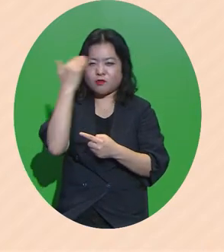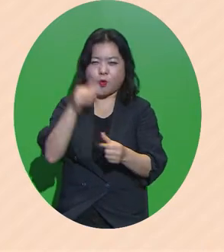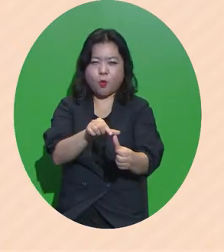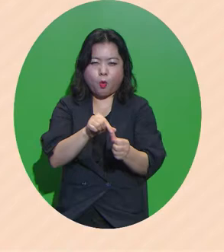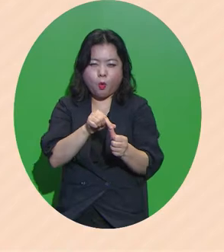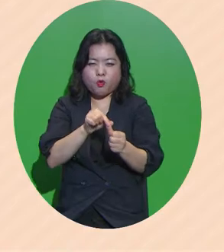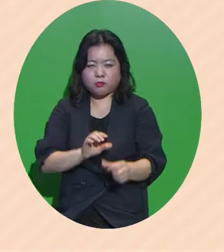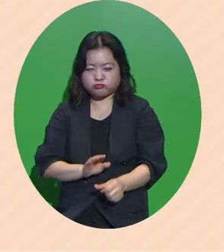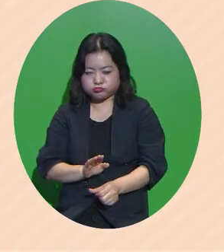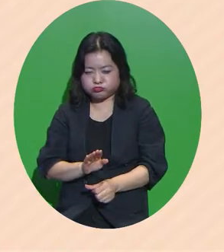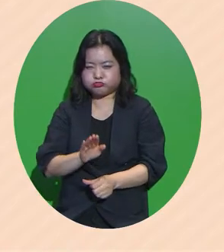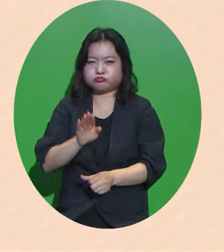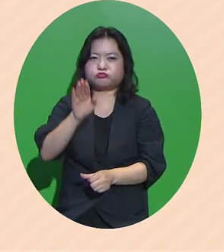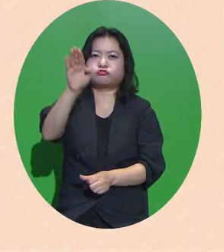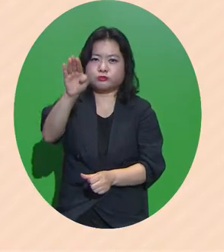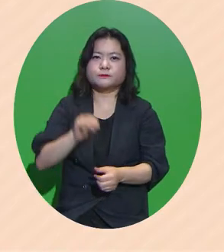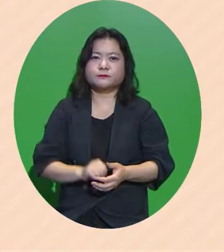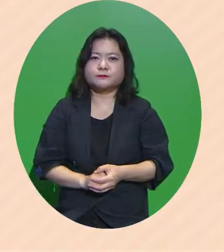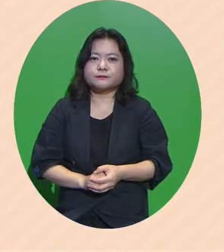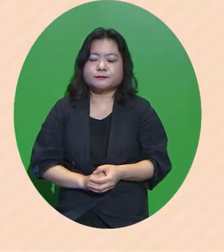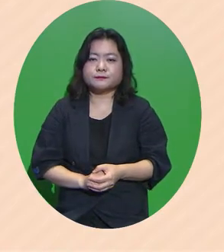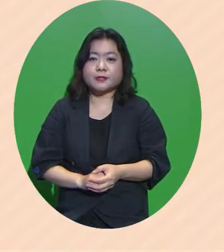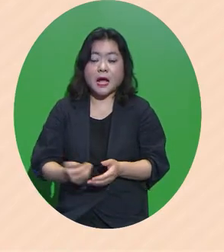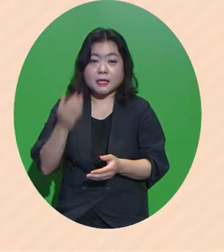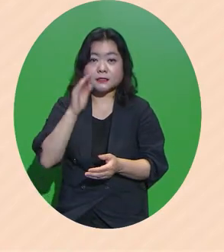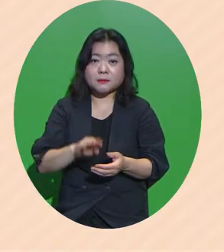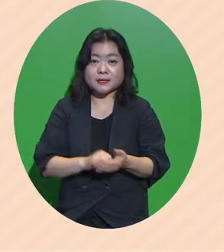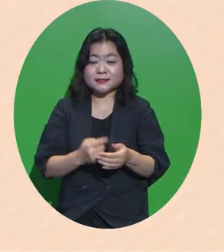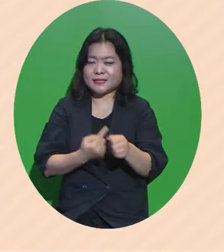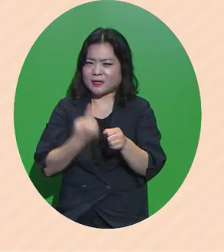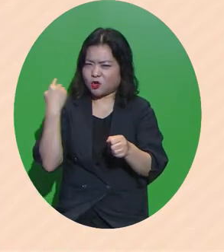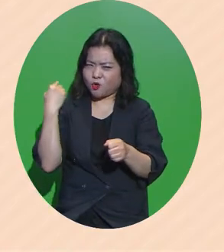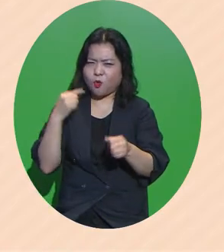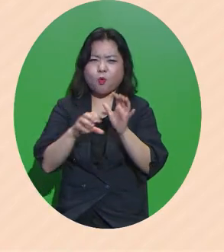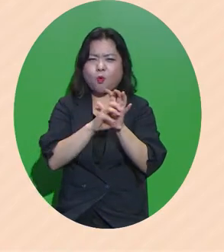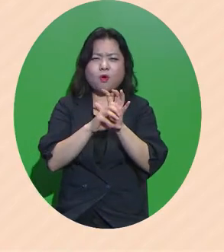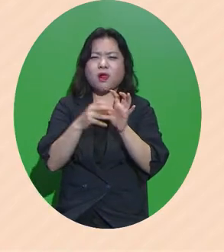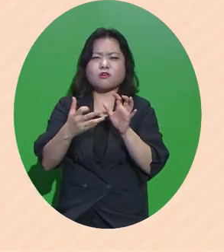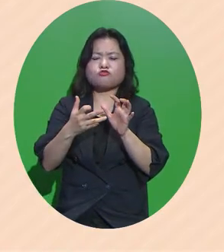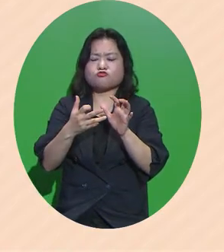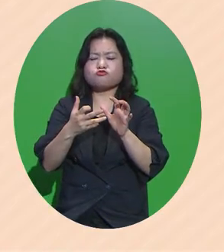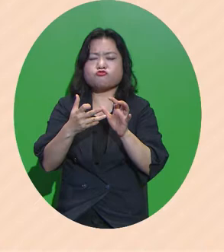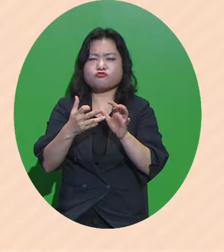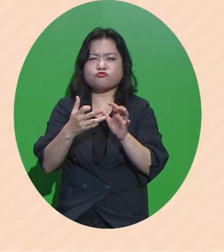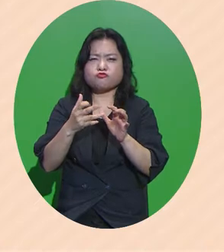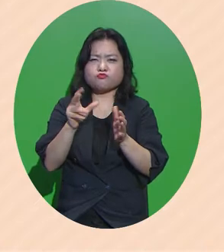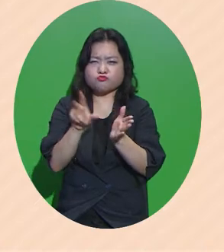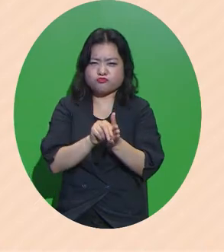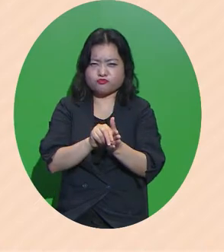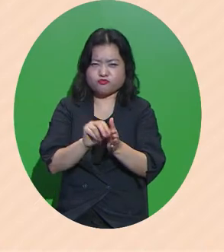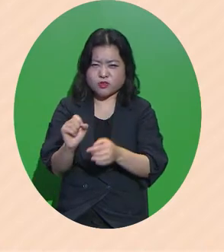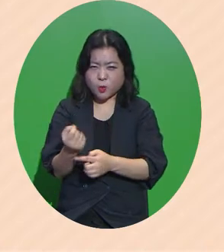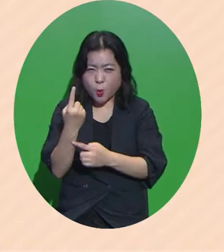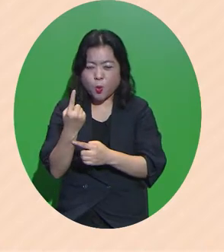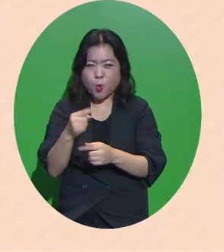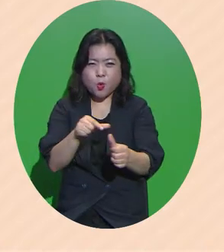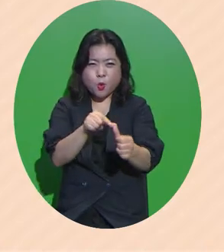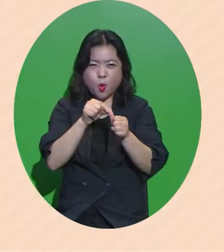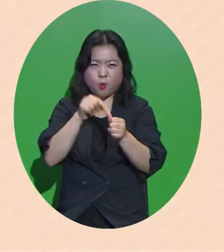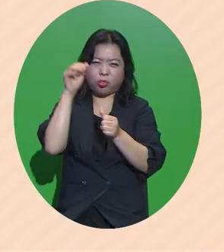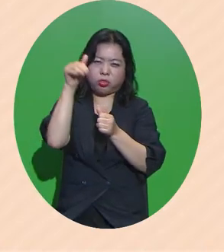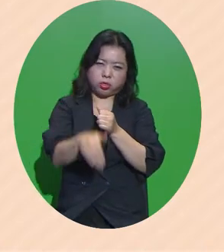고용률이 상승하고 있는 것을 볼 수 있습니다 하지만 작년에는 코로나19 쇼크로 인해서 고용률이 급감했습니다